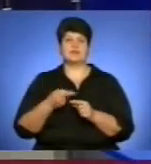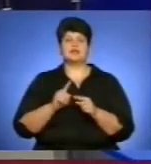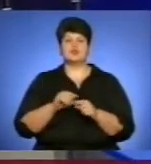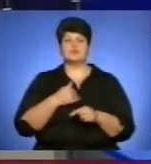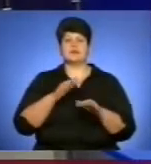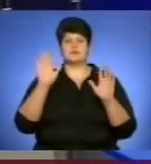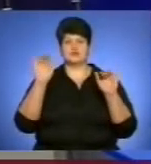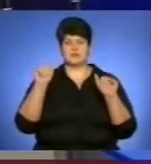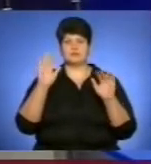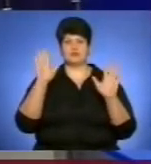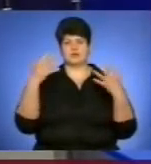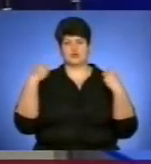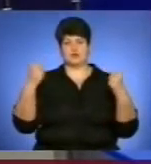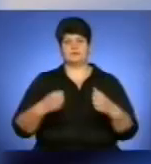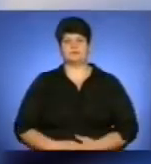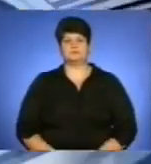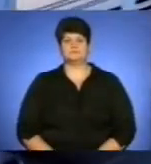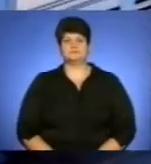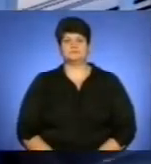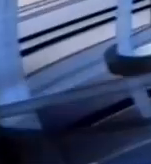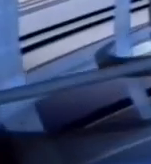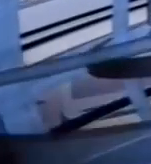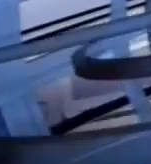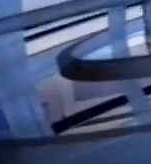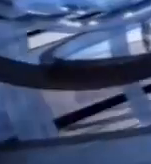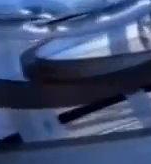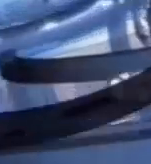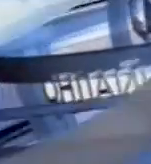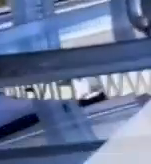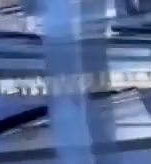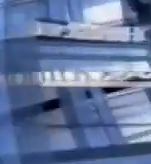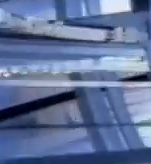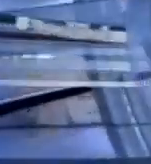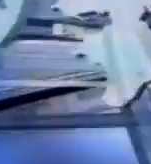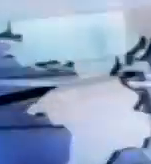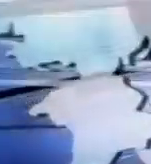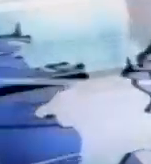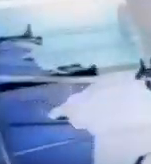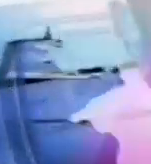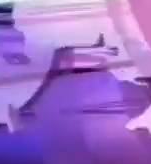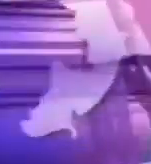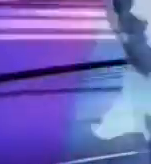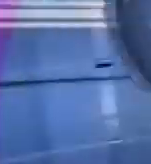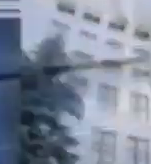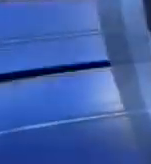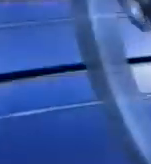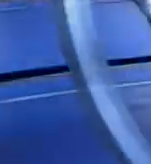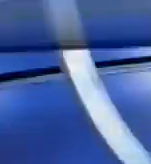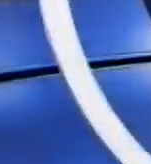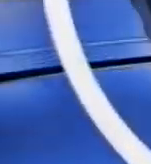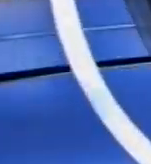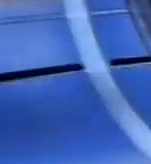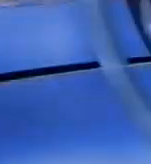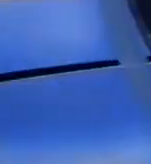волосся». Весільна зачіска була найкращою у Людмили Бойко. Другими у номінації «Чоловіча модна зачіска» була Мар'яна Боднарук і